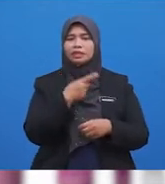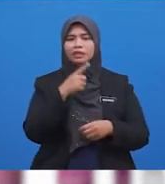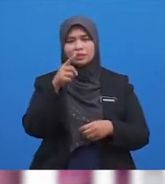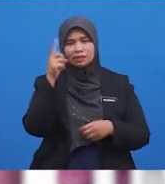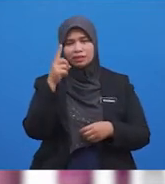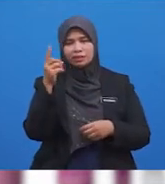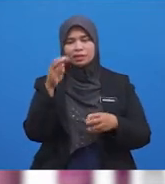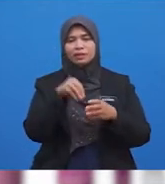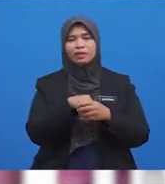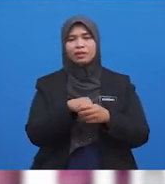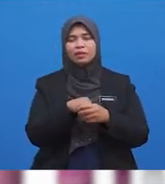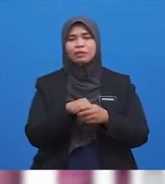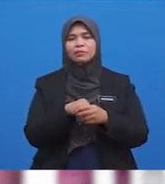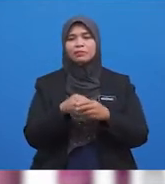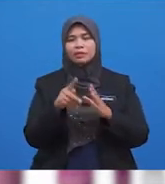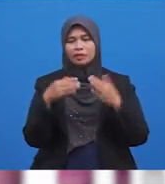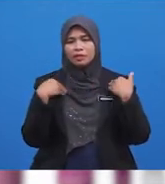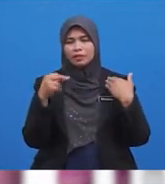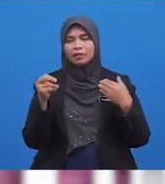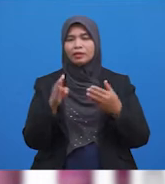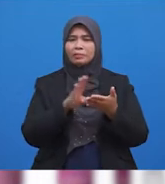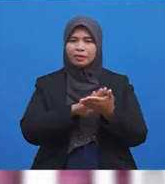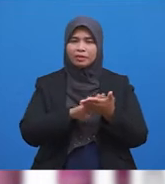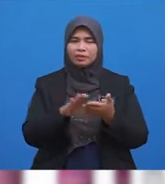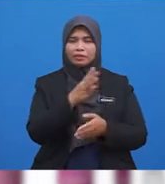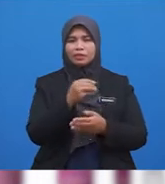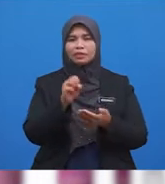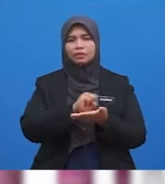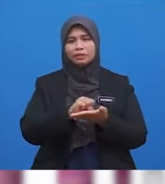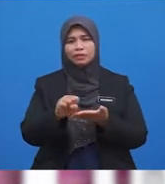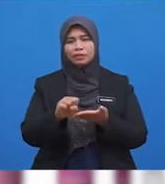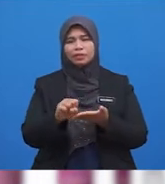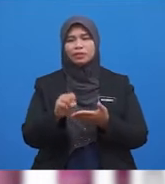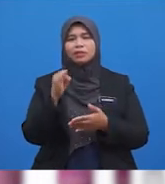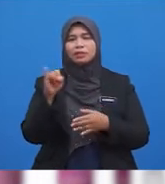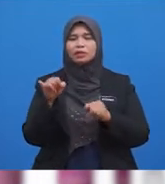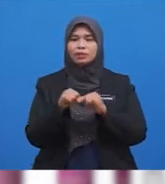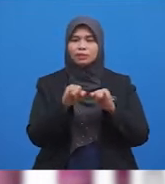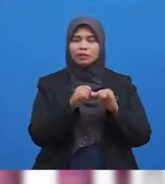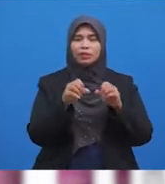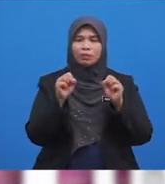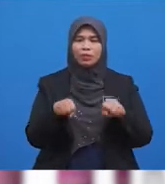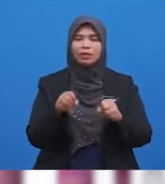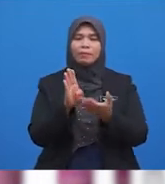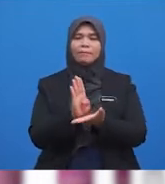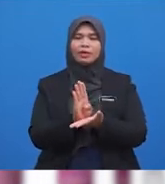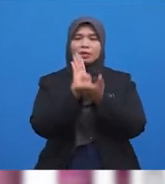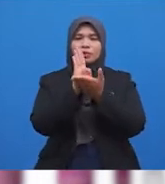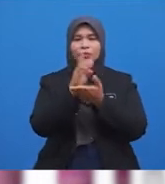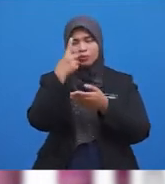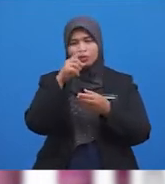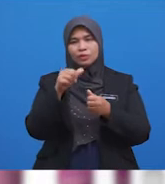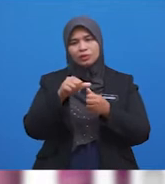Sentiasa Dalam Keadaan Yang Bersih Dan Suci Ia Juga Mampu Membantu